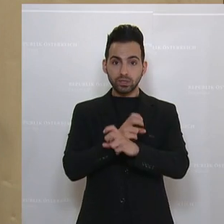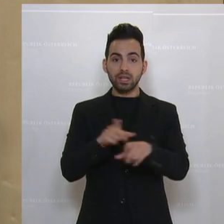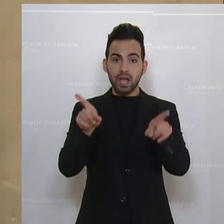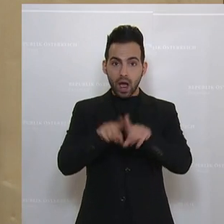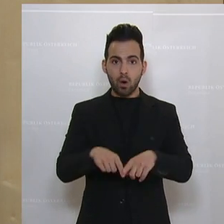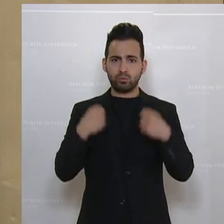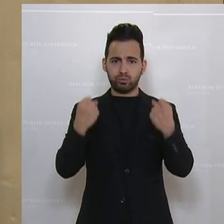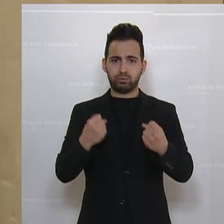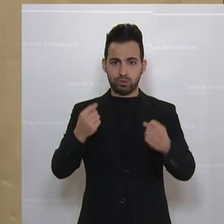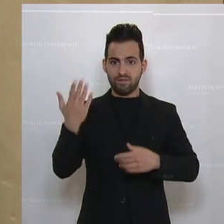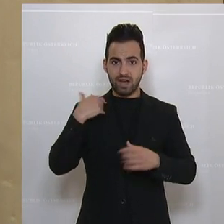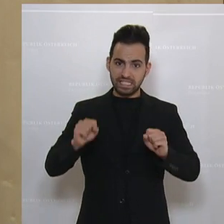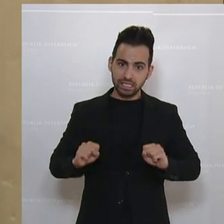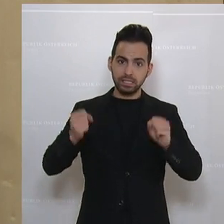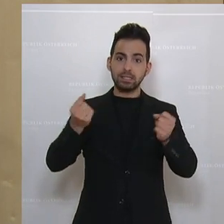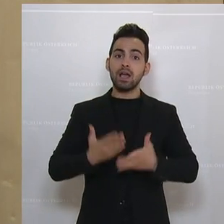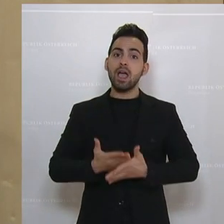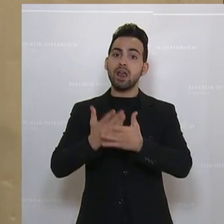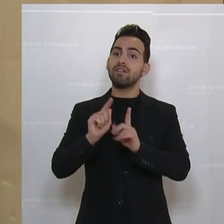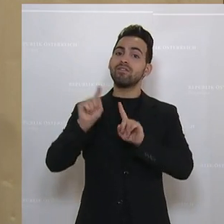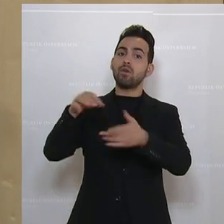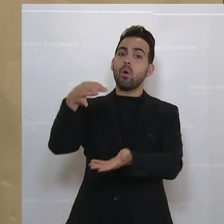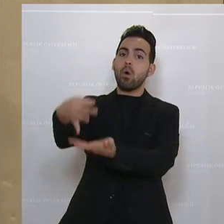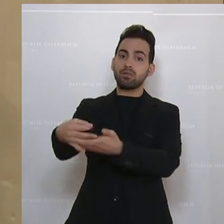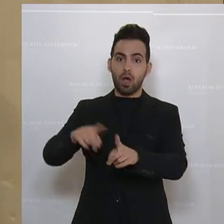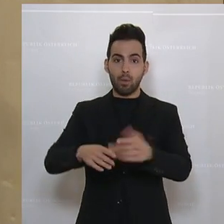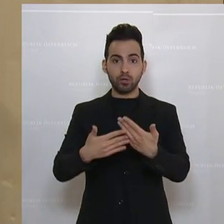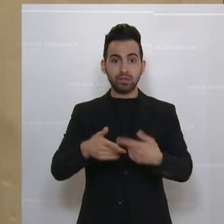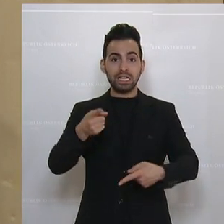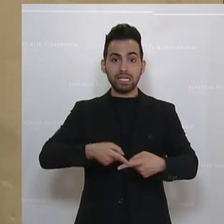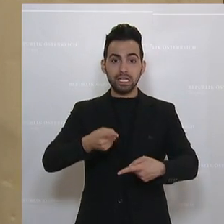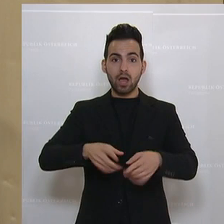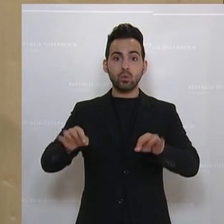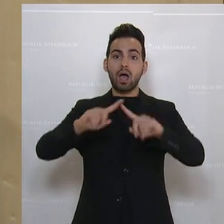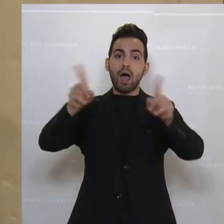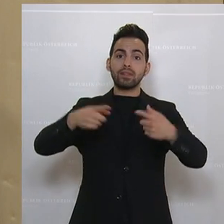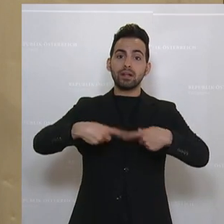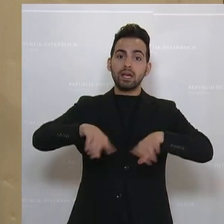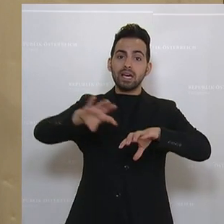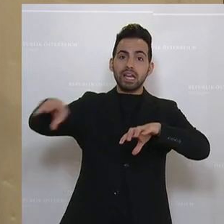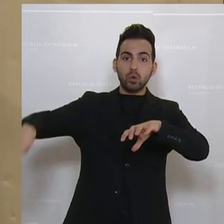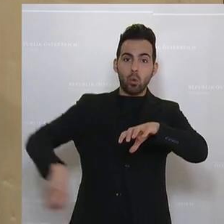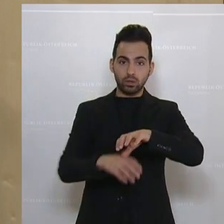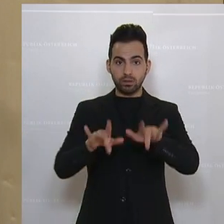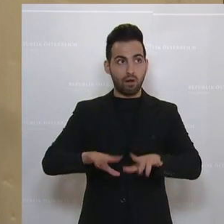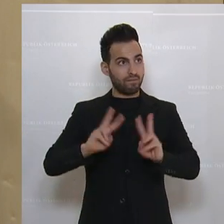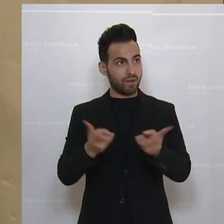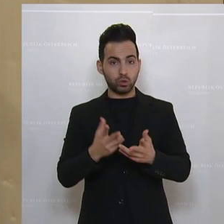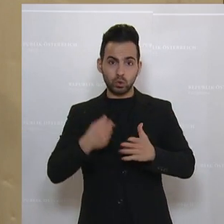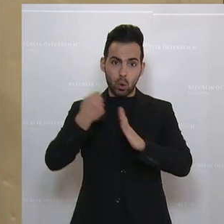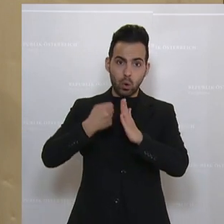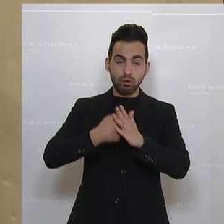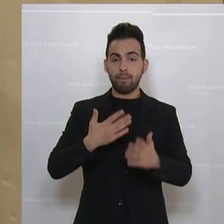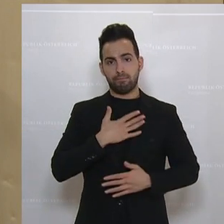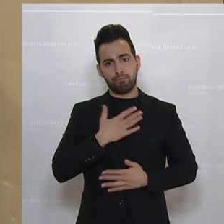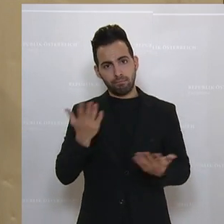ganz massiv sich engagiert in der Hilfe vor Ort, nämlich auch in Griechenland und in anderen Regionen dieser Welt. Dieses Österreich,